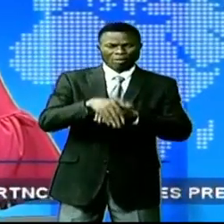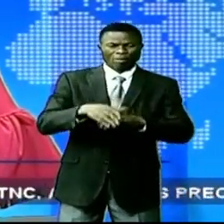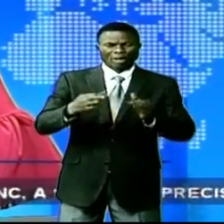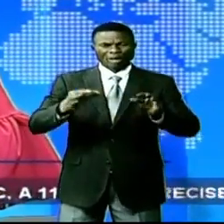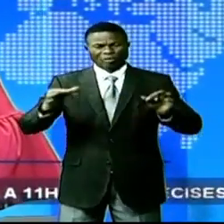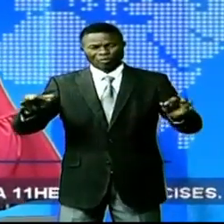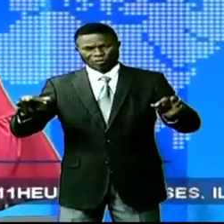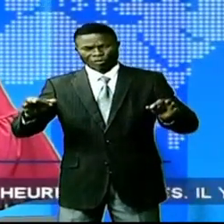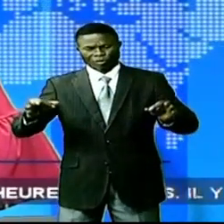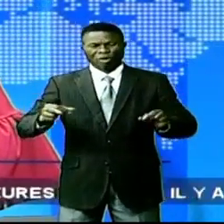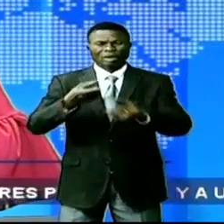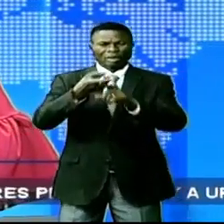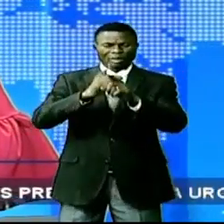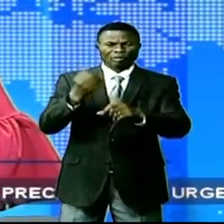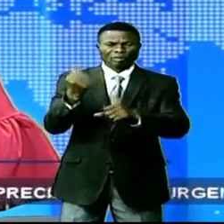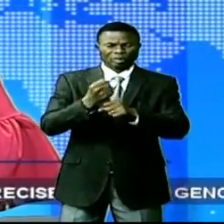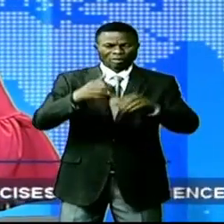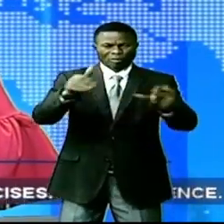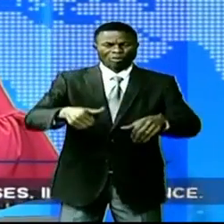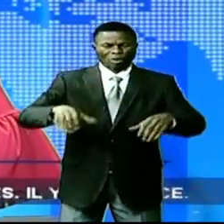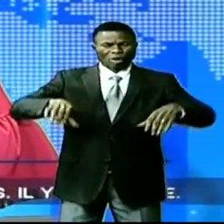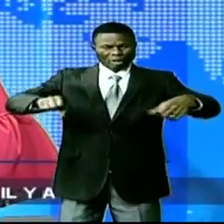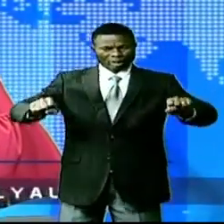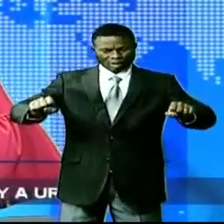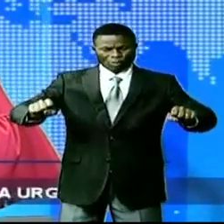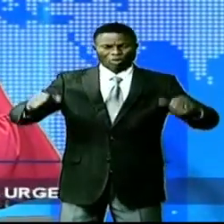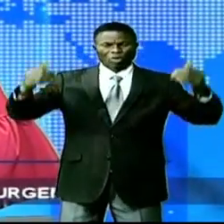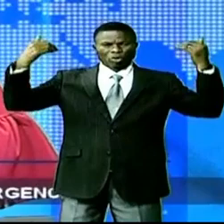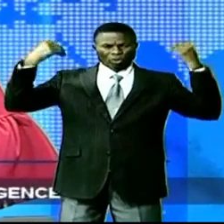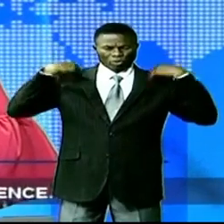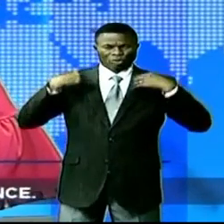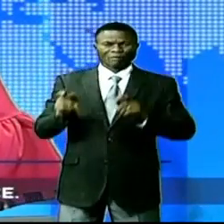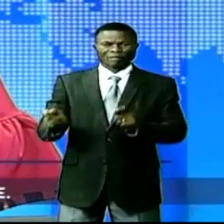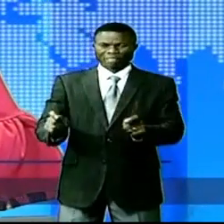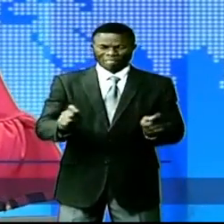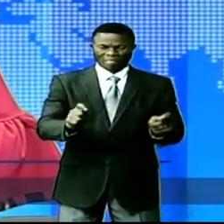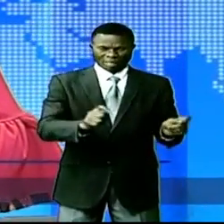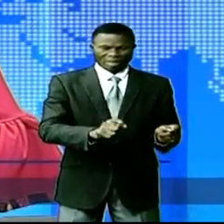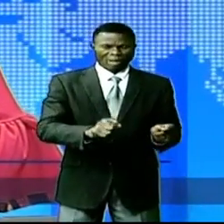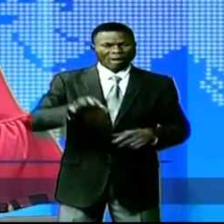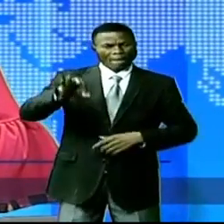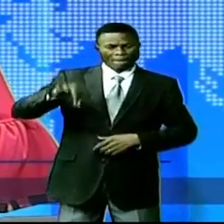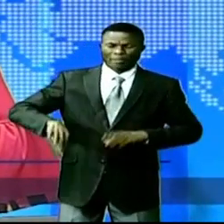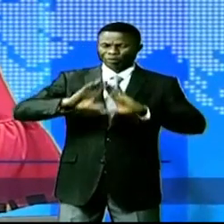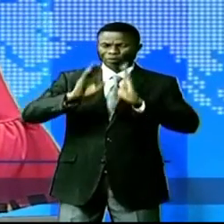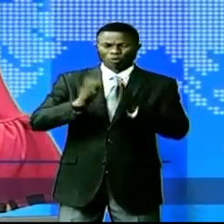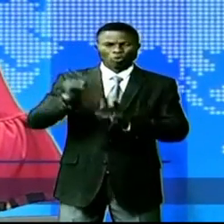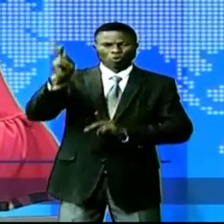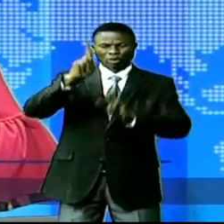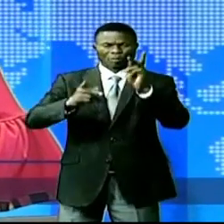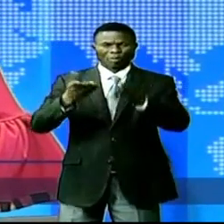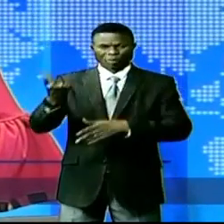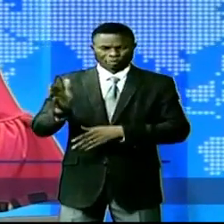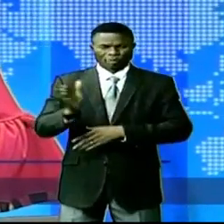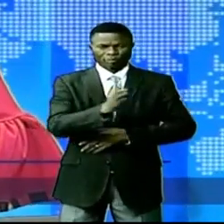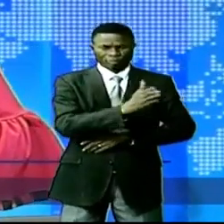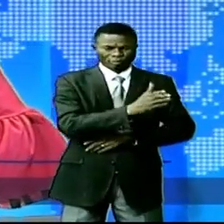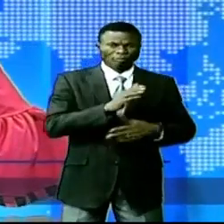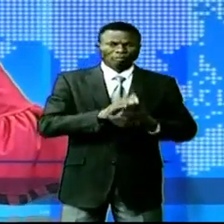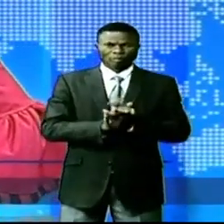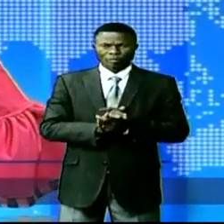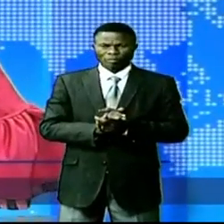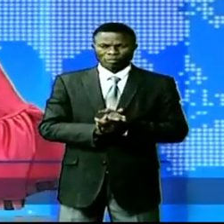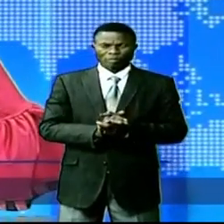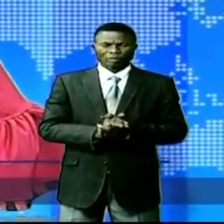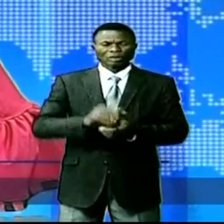de routes, de desserts agricoles et des motos autorités de Tanganyika en faveur de la population. Je le disais tantôt,